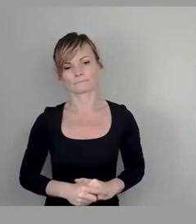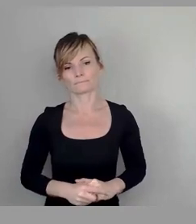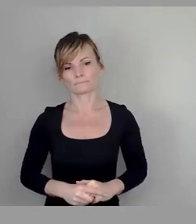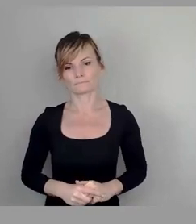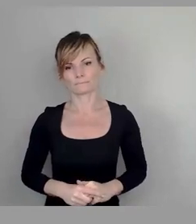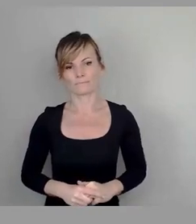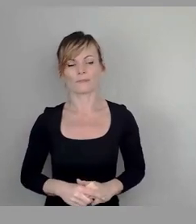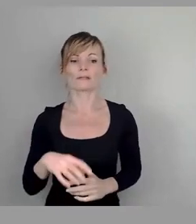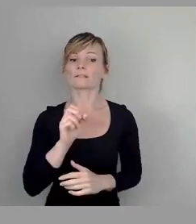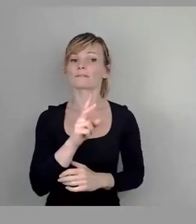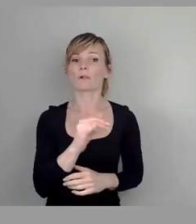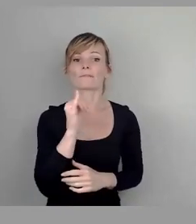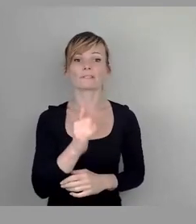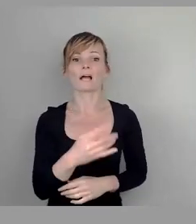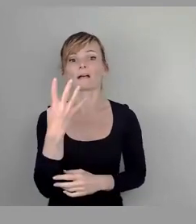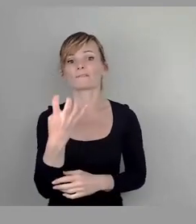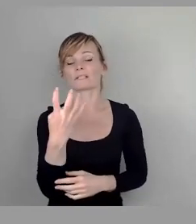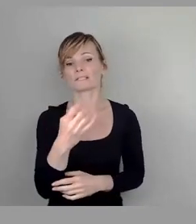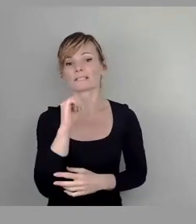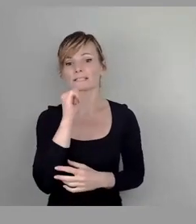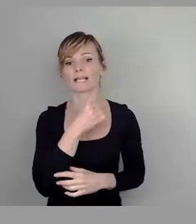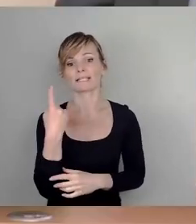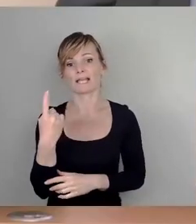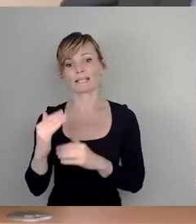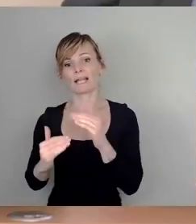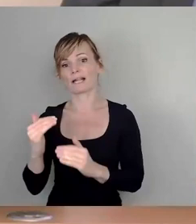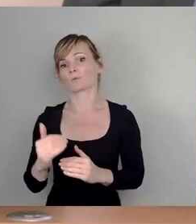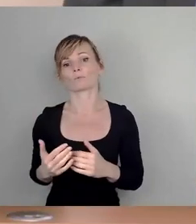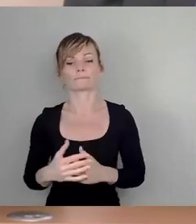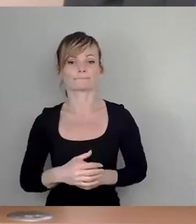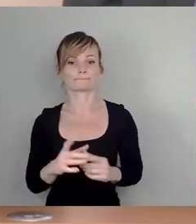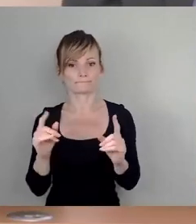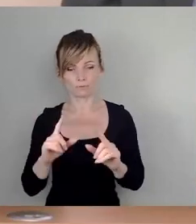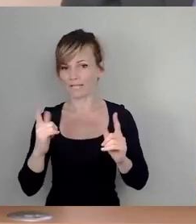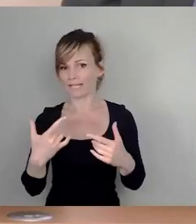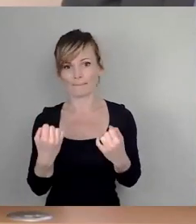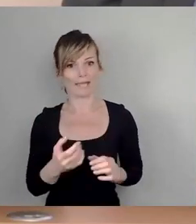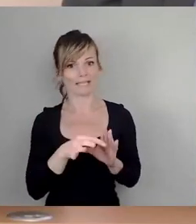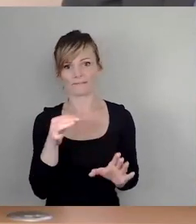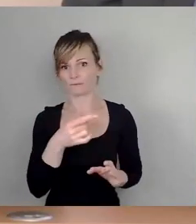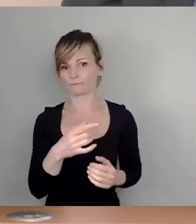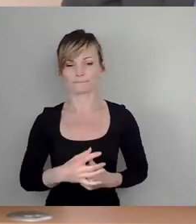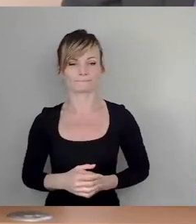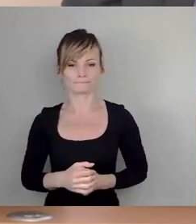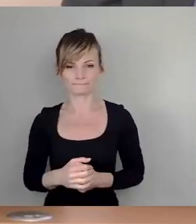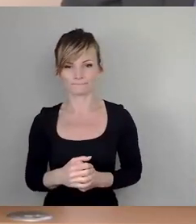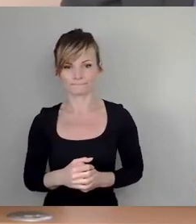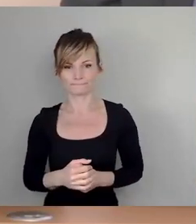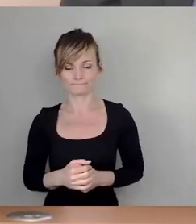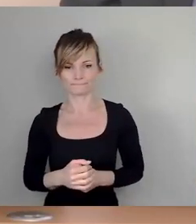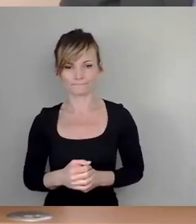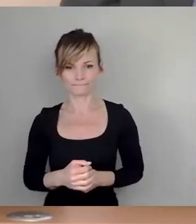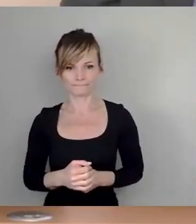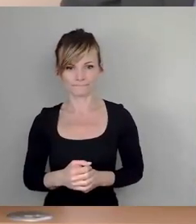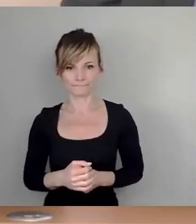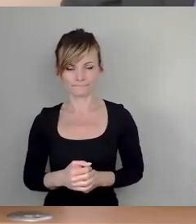Zwölf ja, 40 nein, eine Enthaltung, hat damit keine Mehrheit gefunden. Wir kommen zu dem